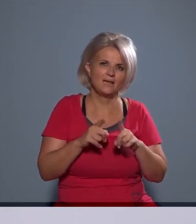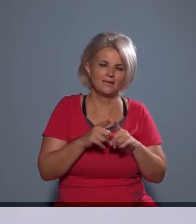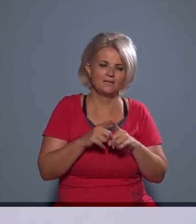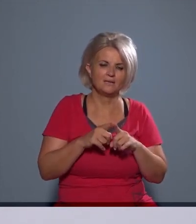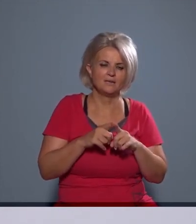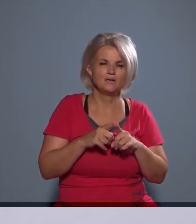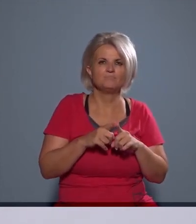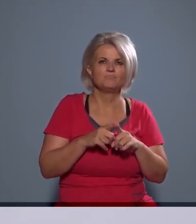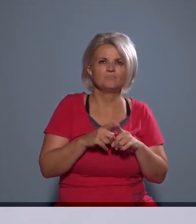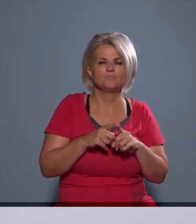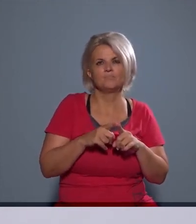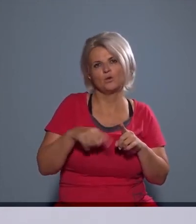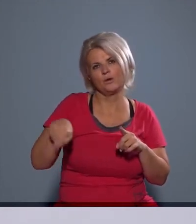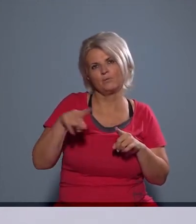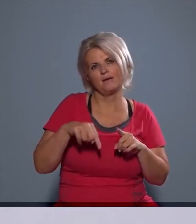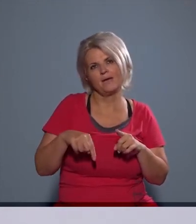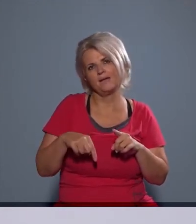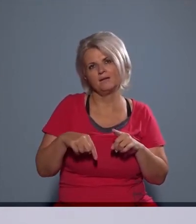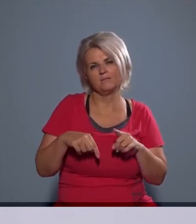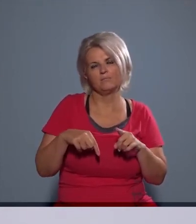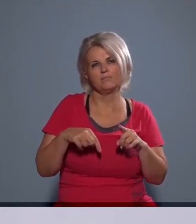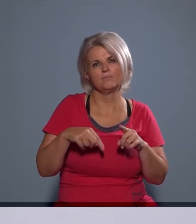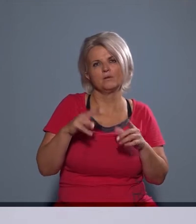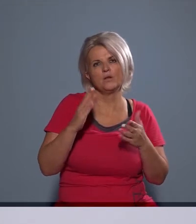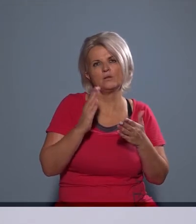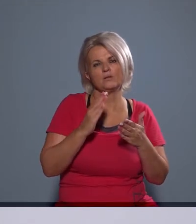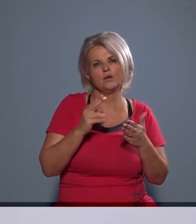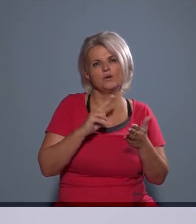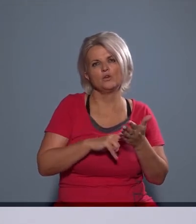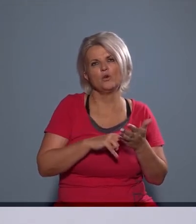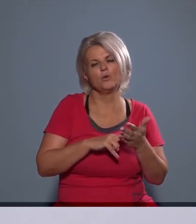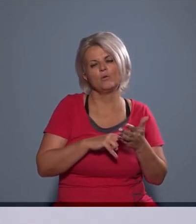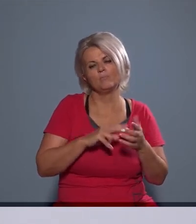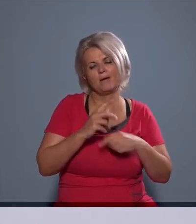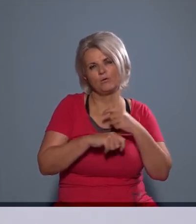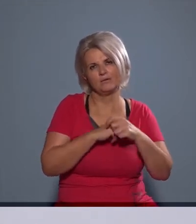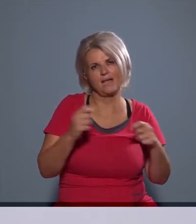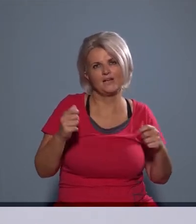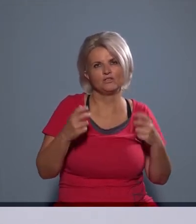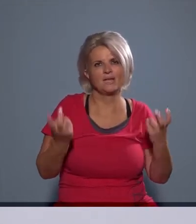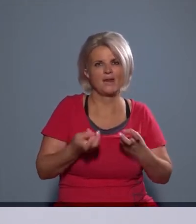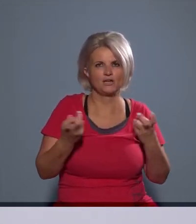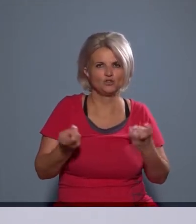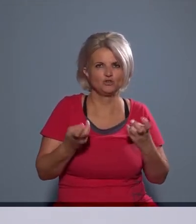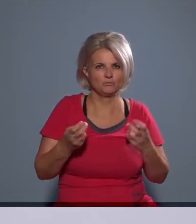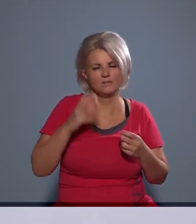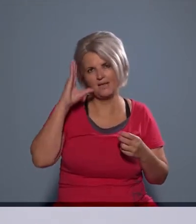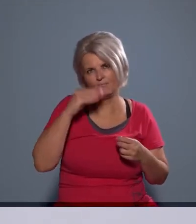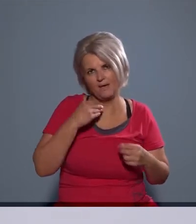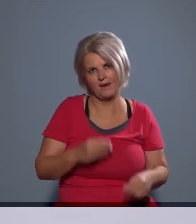amelyekkel ilyen körben valamiféle jogorvoslatot kereshetnek azok, akik esetleg ártalmat szenvednek.